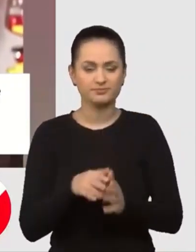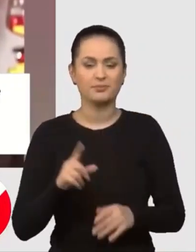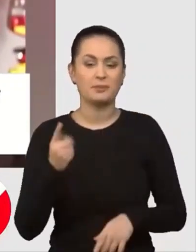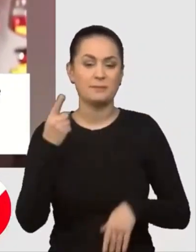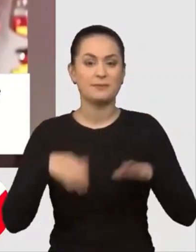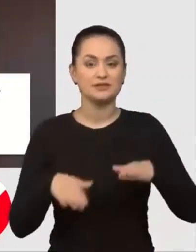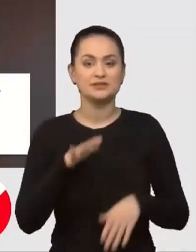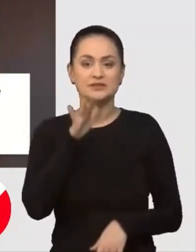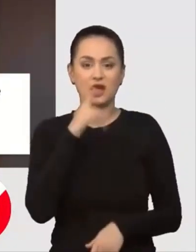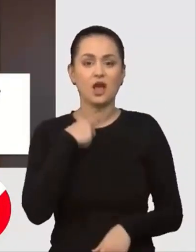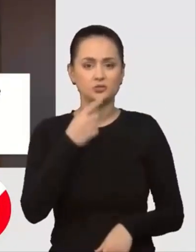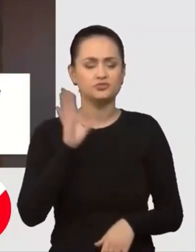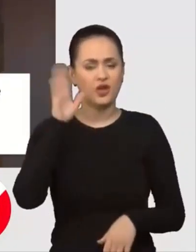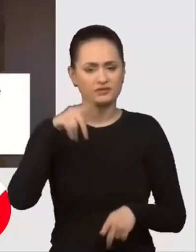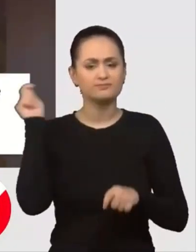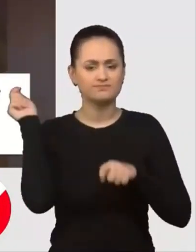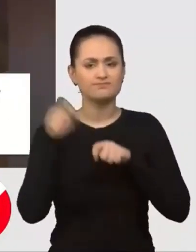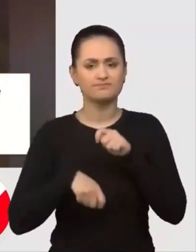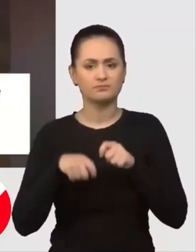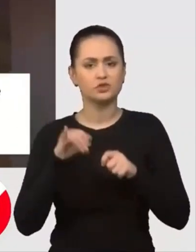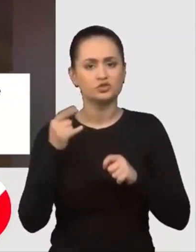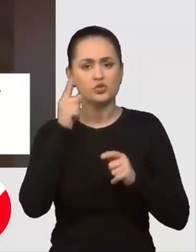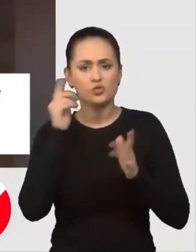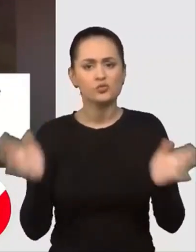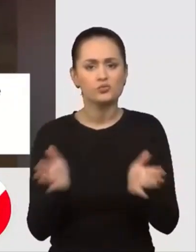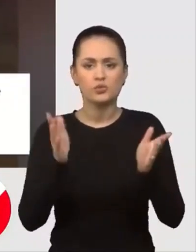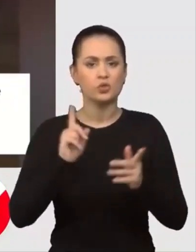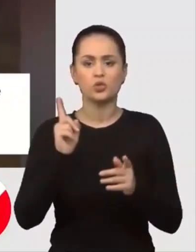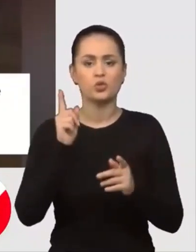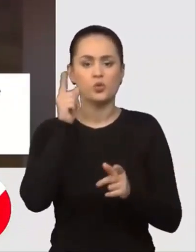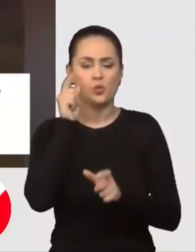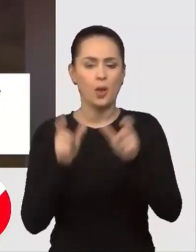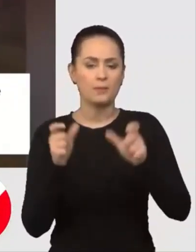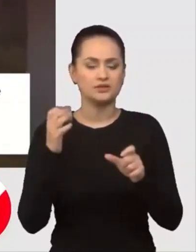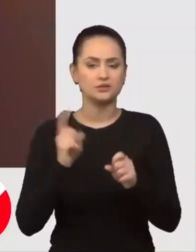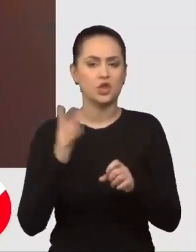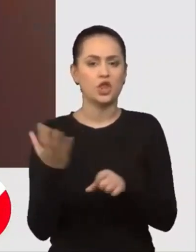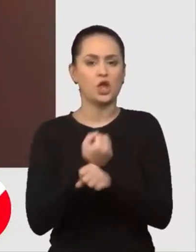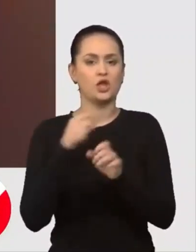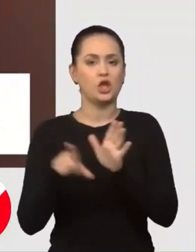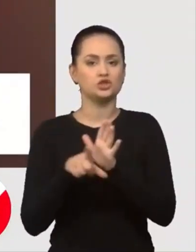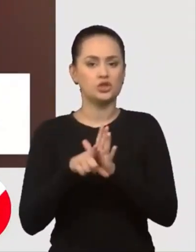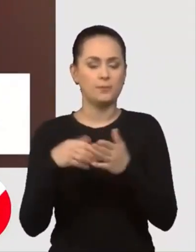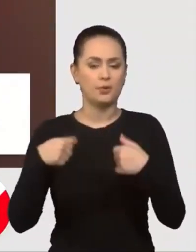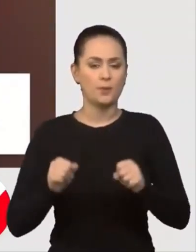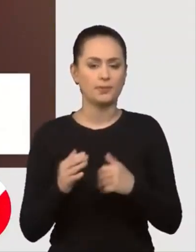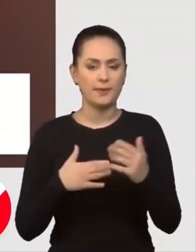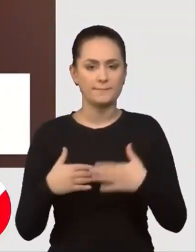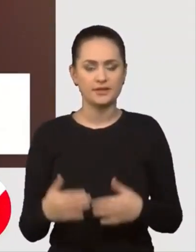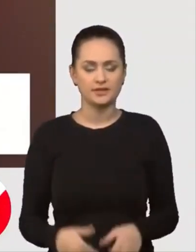Premierul Izraelului, Nedaniahu, spune că vor exista consecințe și îndeamnă oamenii să nu ia legea în propriile mâini.